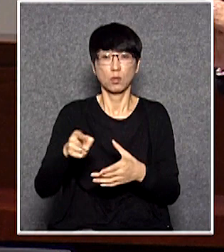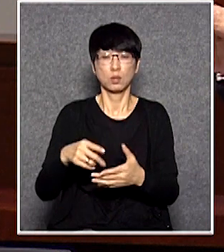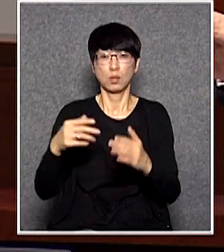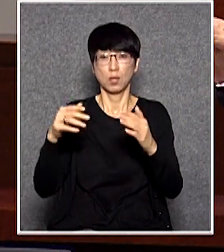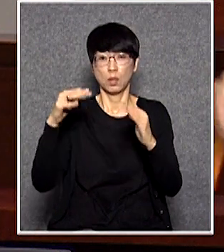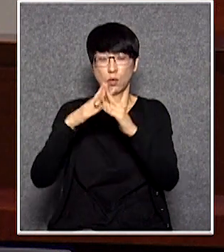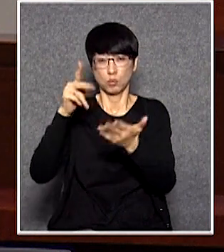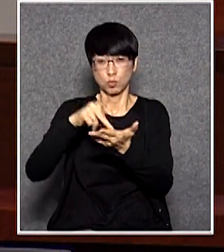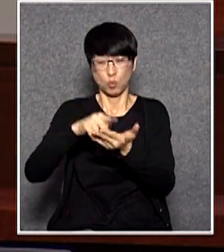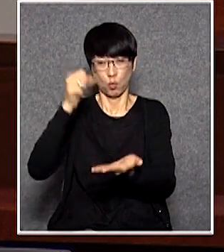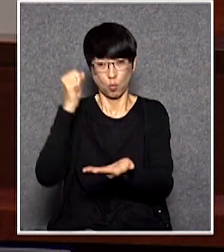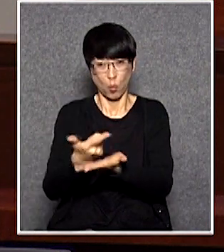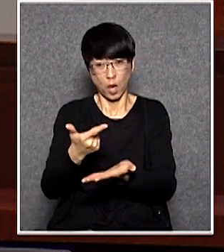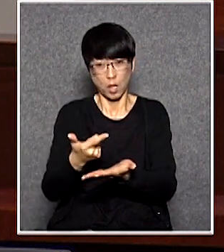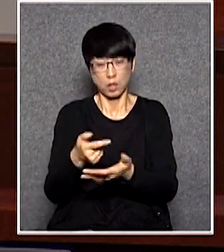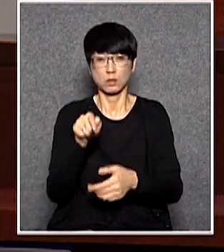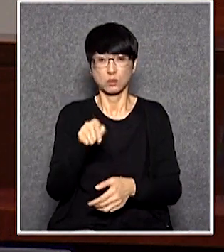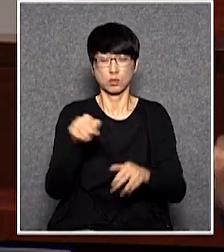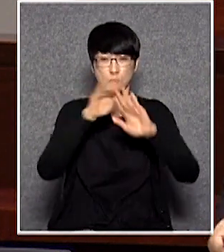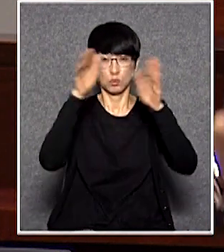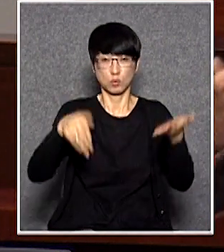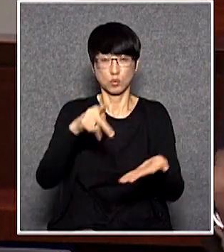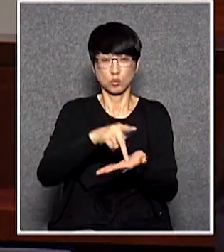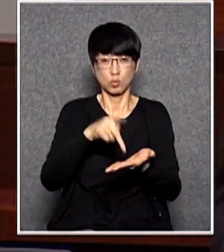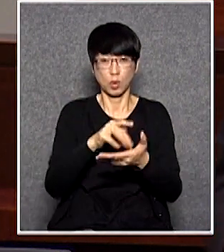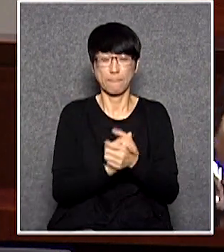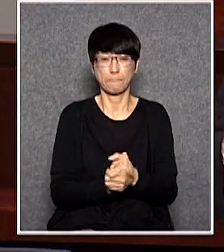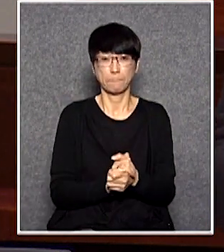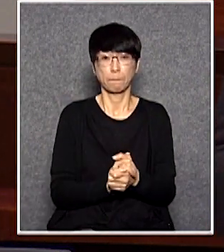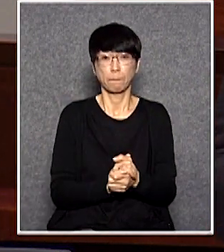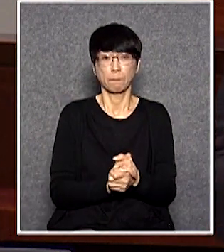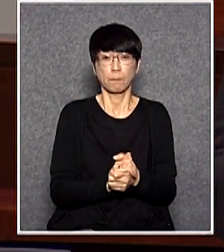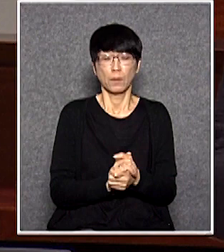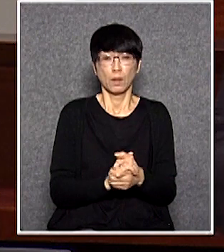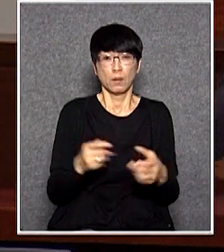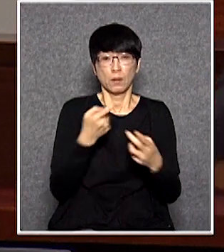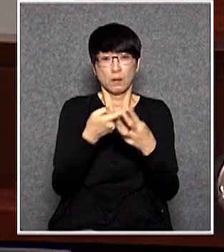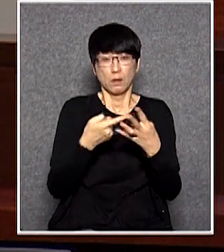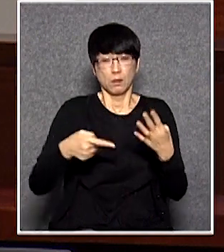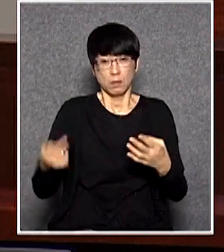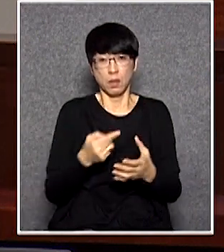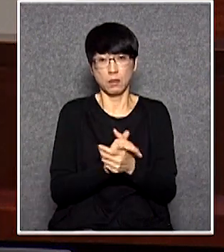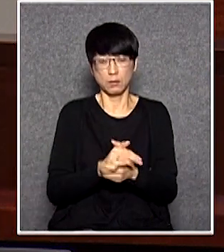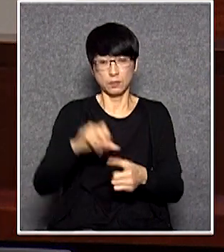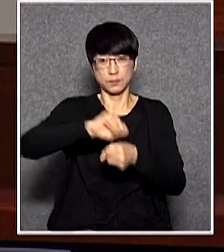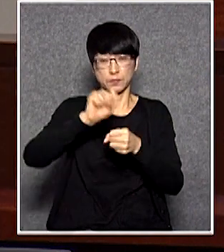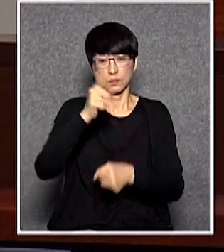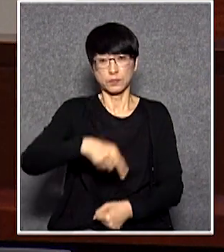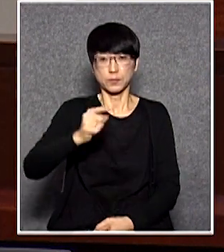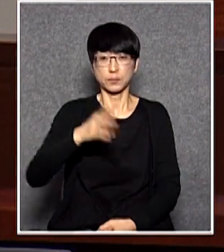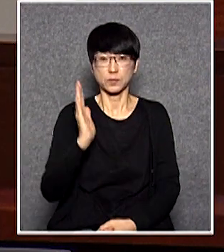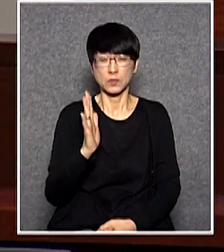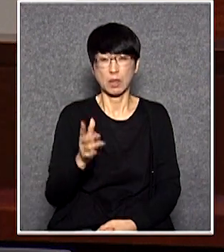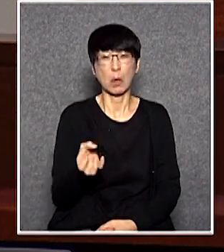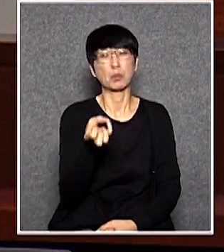些是不是他就給得起但是都貴到幾十萬他給多一萬幾千里一個月罰款真是濕